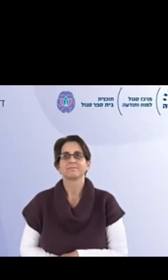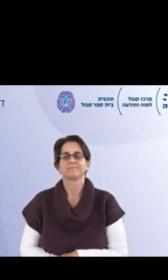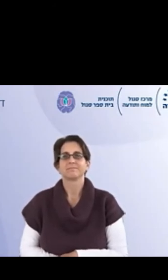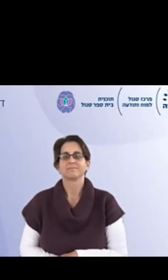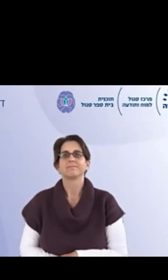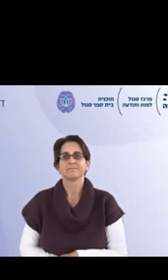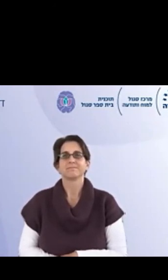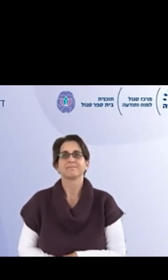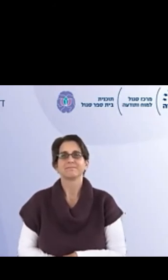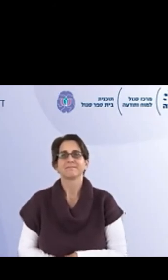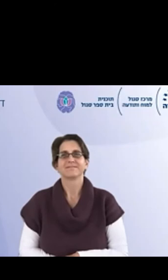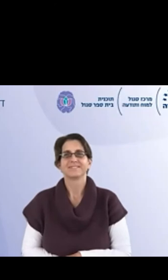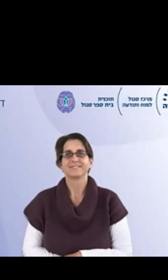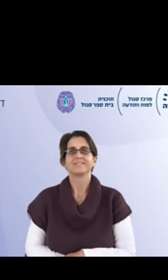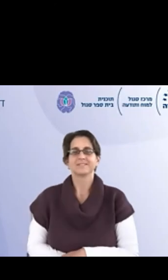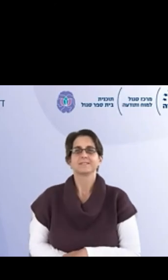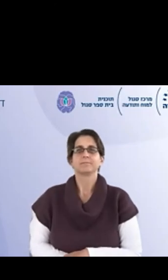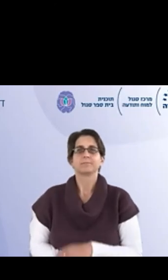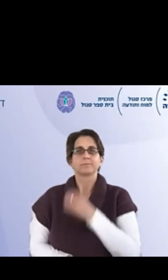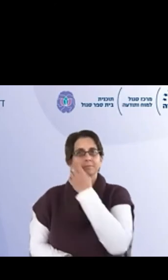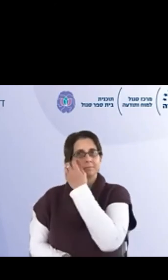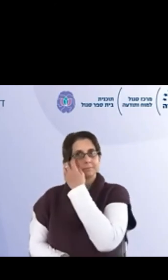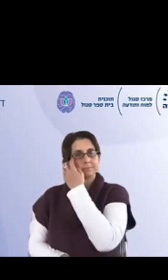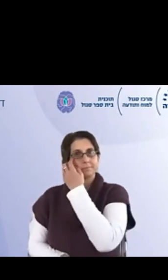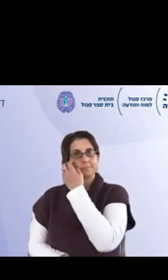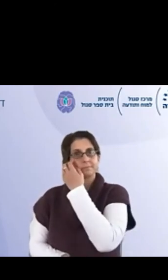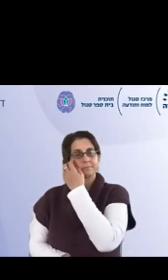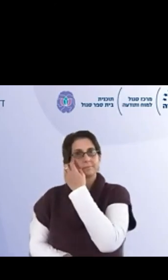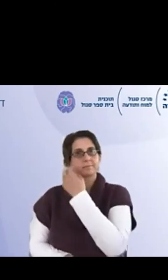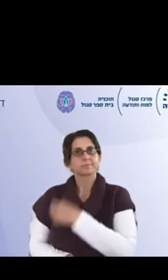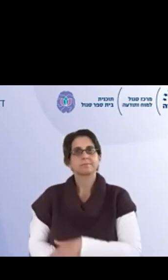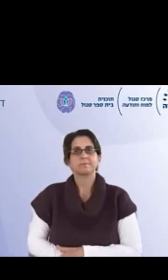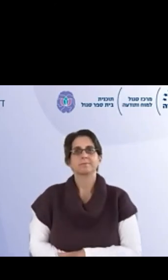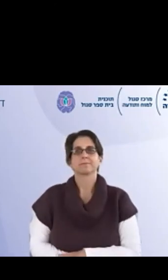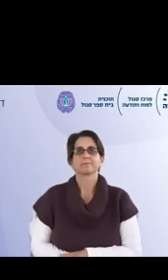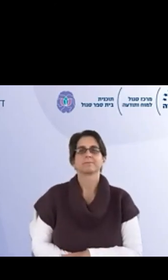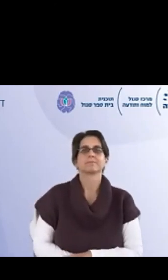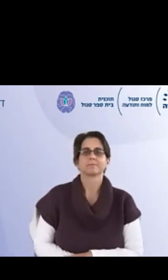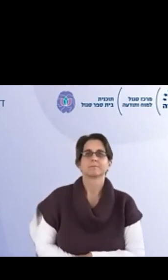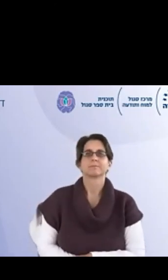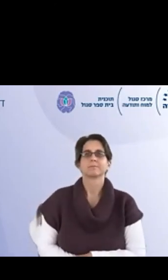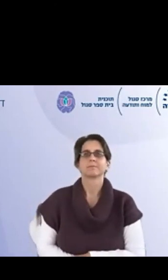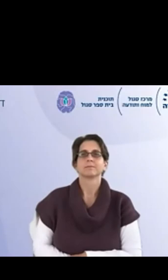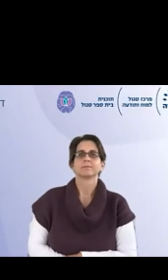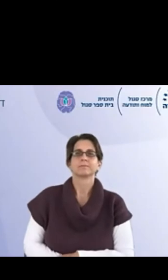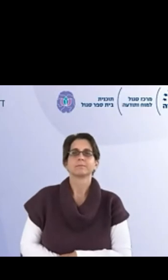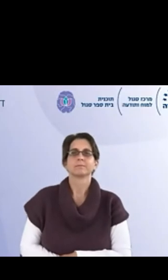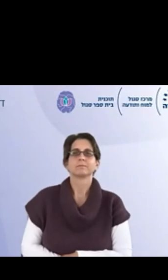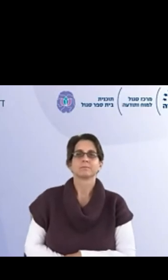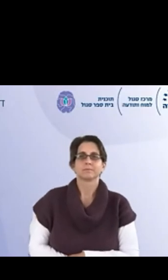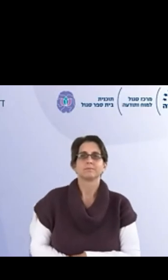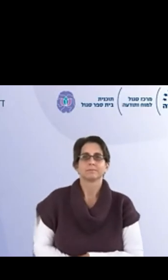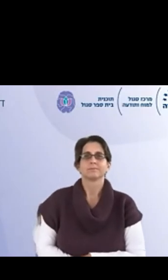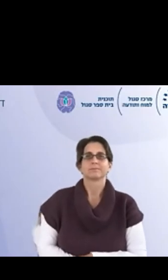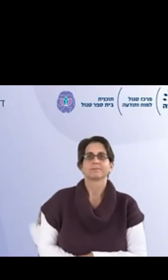שככה נתה לאס-אמסים, אז אנחנו רגע נמתים, בקיצור להתבסס על זה, יש מליאת מורות פעם בשבוע, ימי ראשון מתחילים מליאת מורות